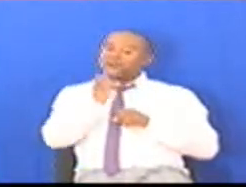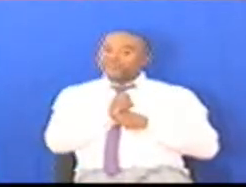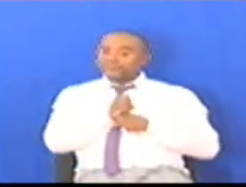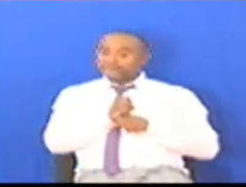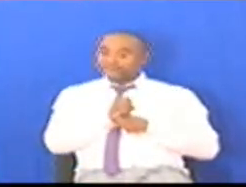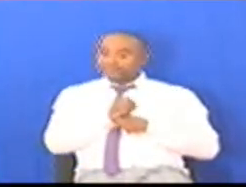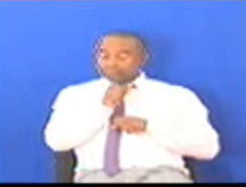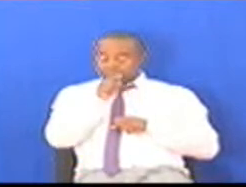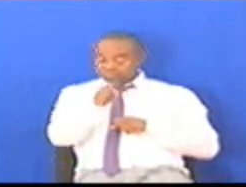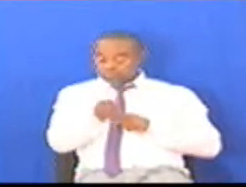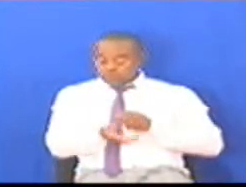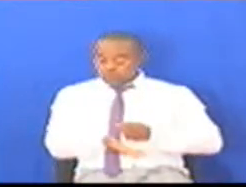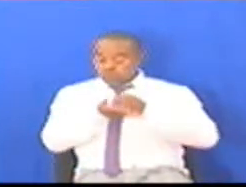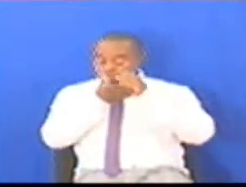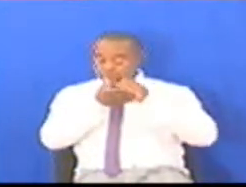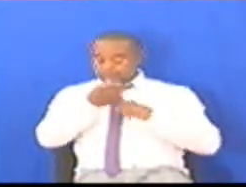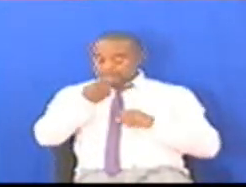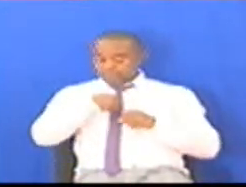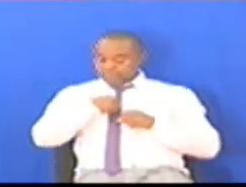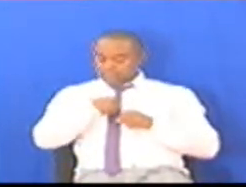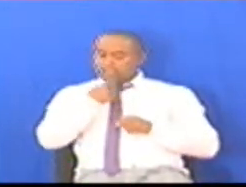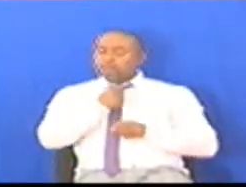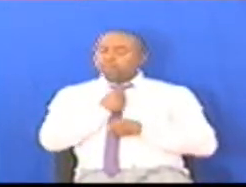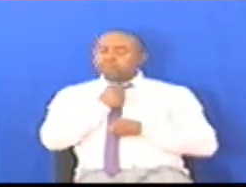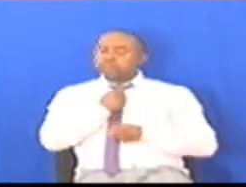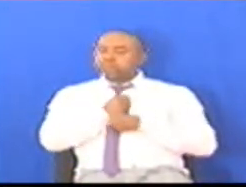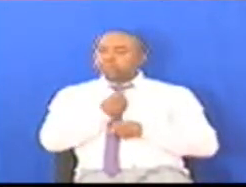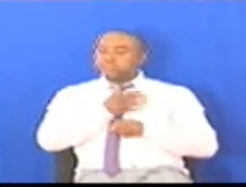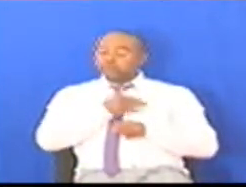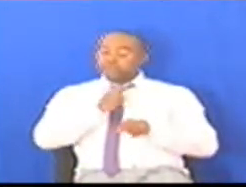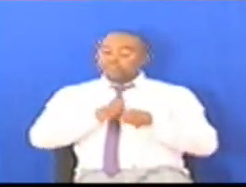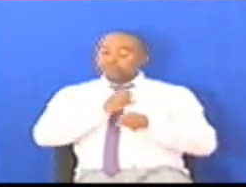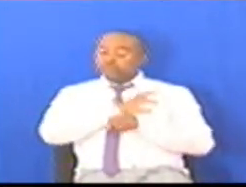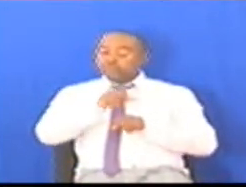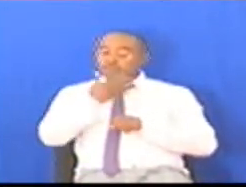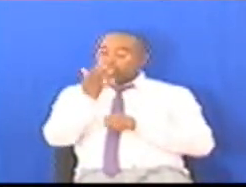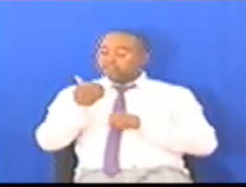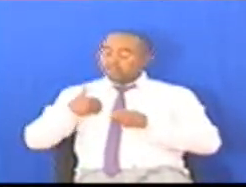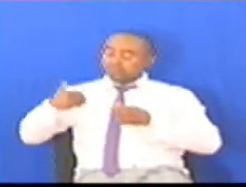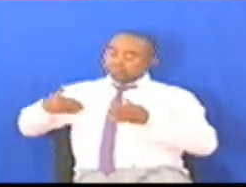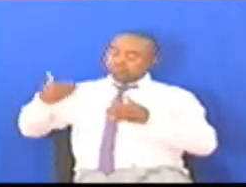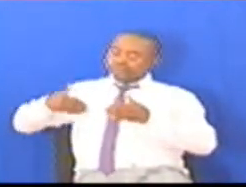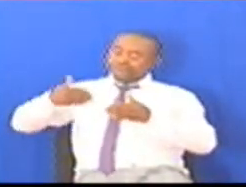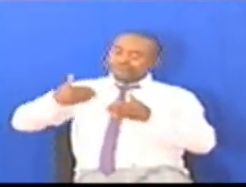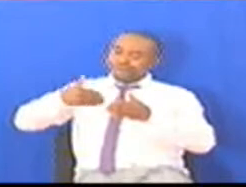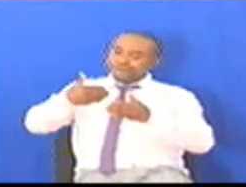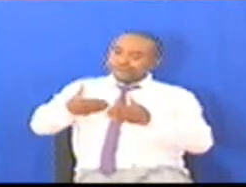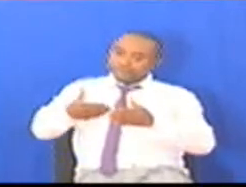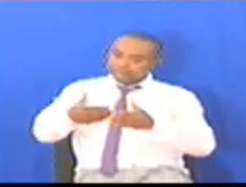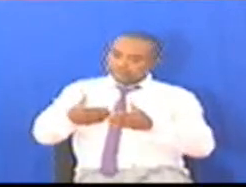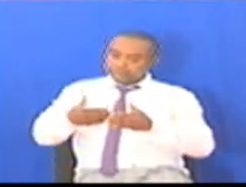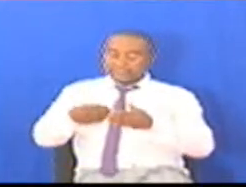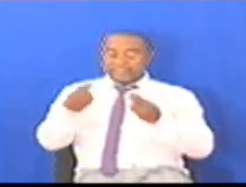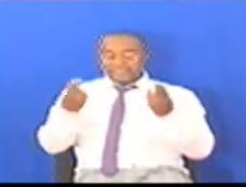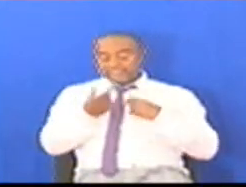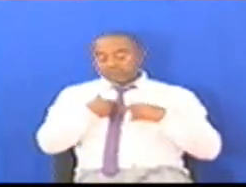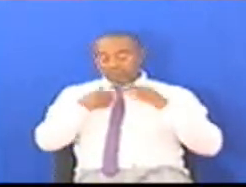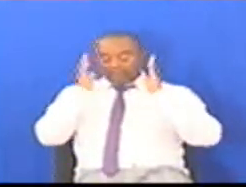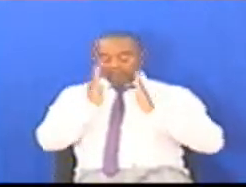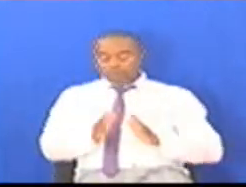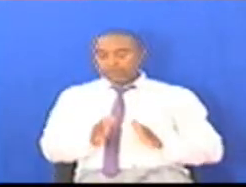kunisaidia na kuniwezesha kufanya kazi yangu Kwa kipindi chote ambacho nilipata ritha Kama mbungi wajimbo la rombo